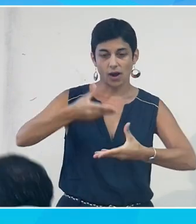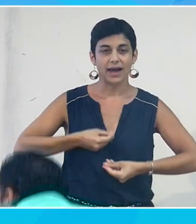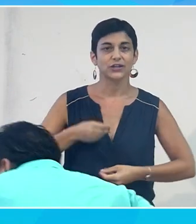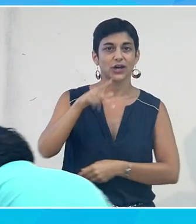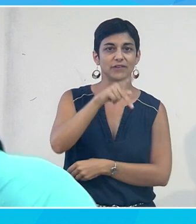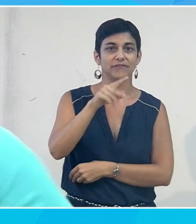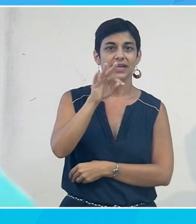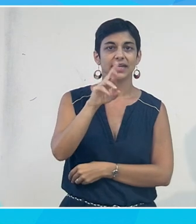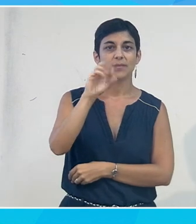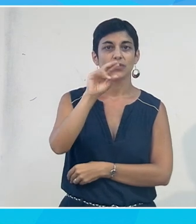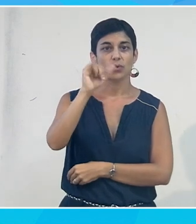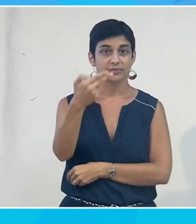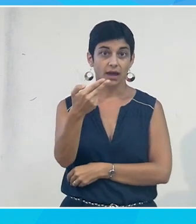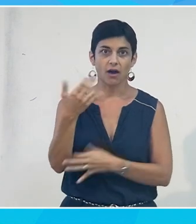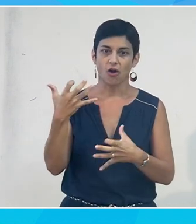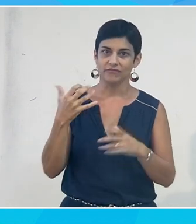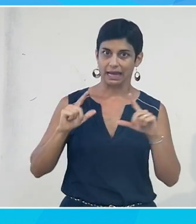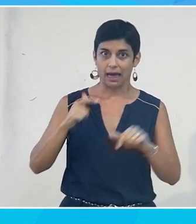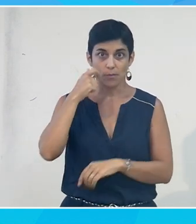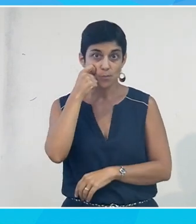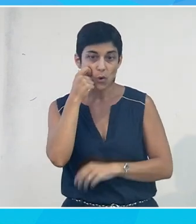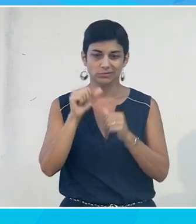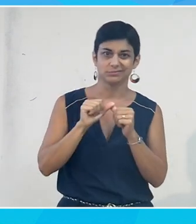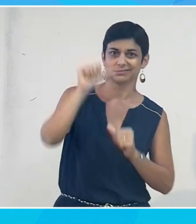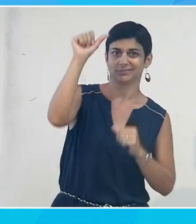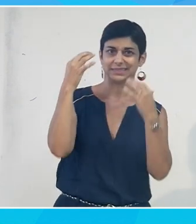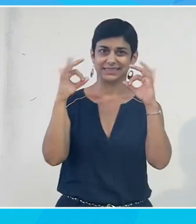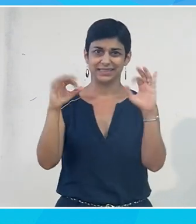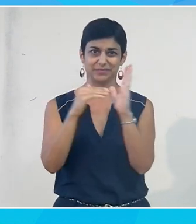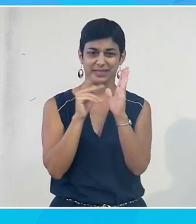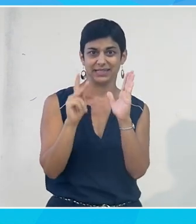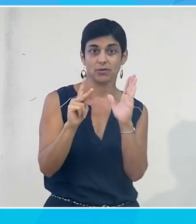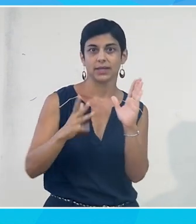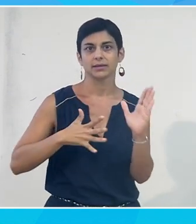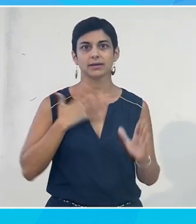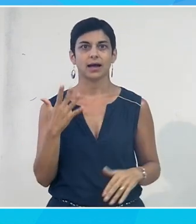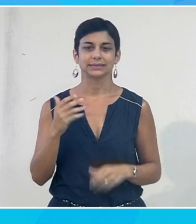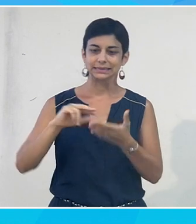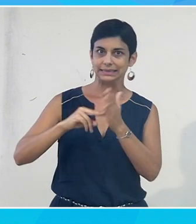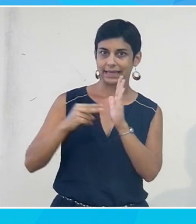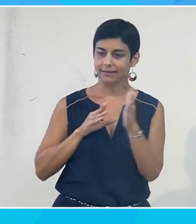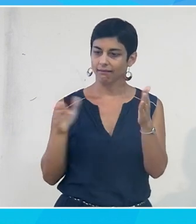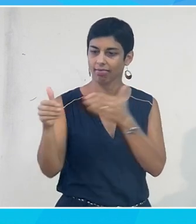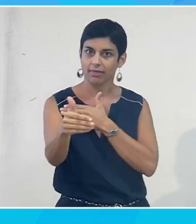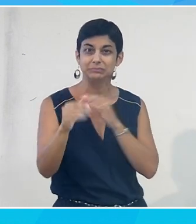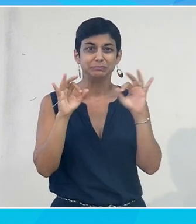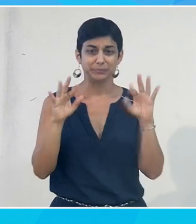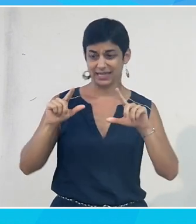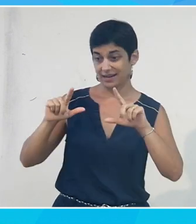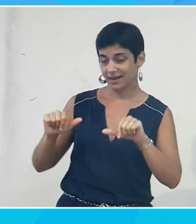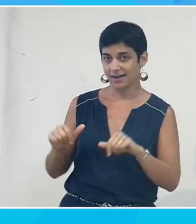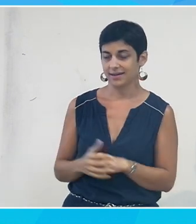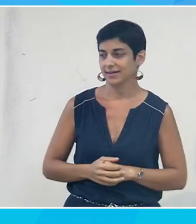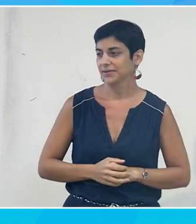qui aimerait bien être parmi nous mais qui est à quelques dix mille kilomètres de distance et grâce au truchement de la technique,'est comme s'il était là, presque en tout cas.